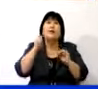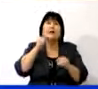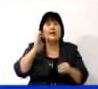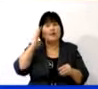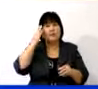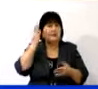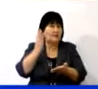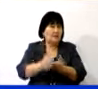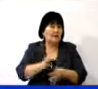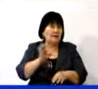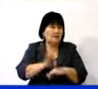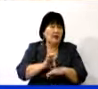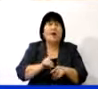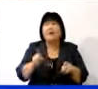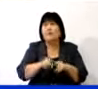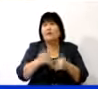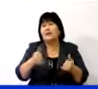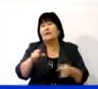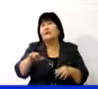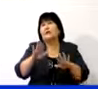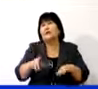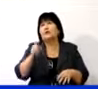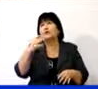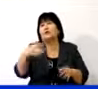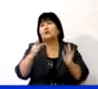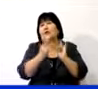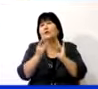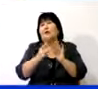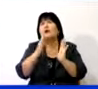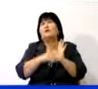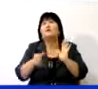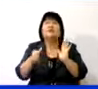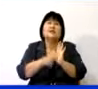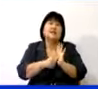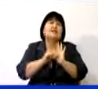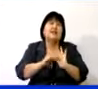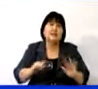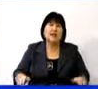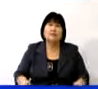психическими расстройствами. На данный момент в центре на 150 коек 96 детей.